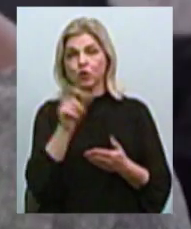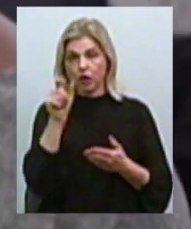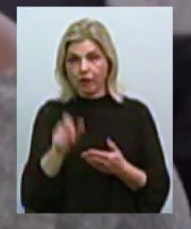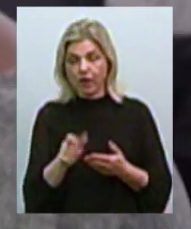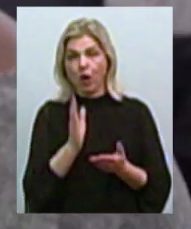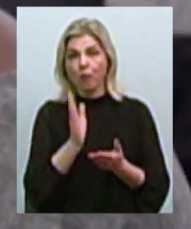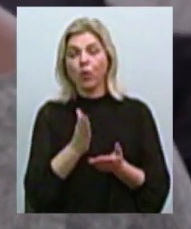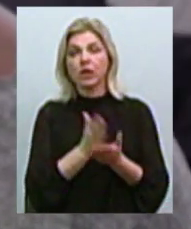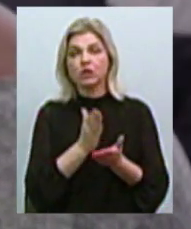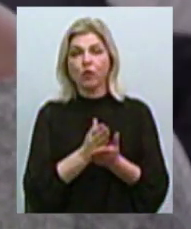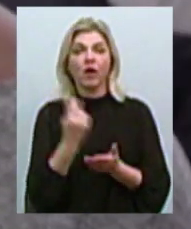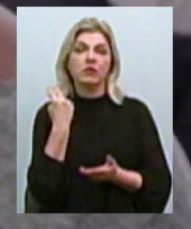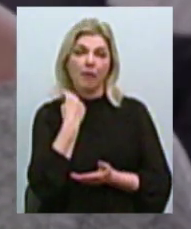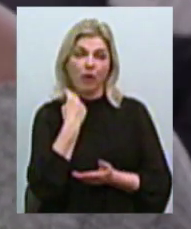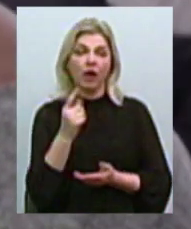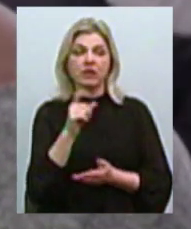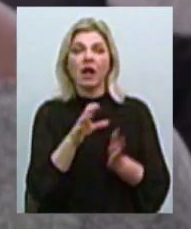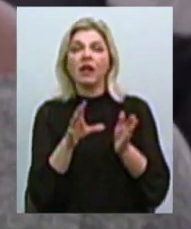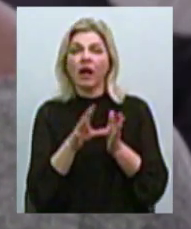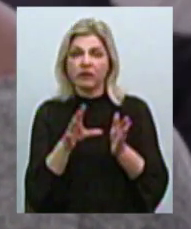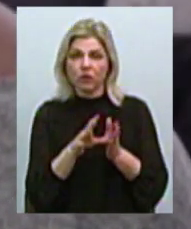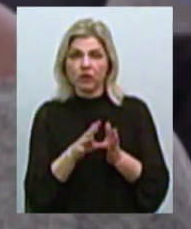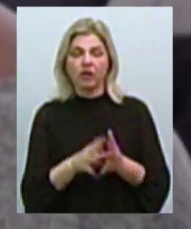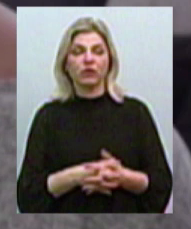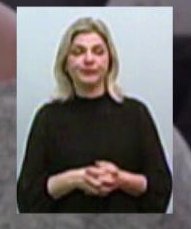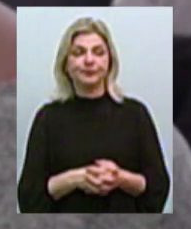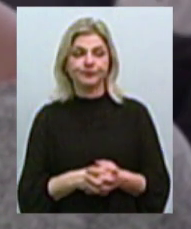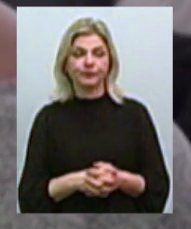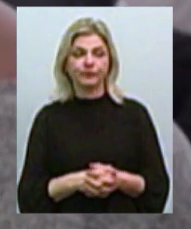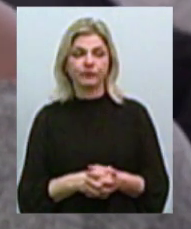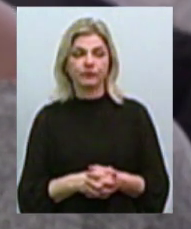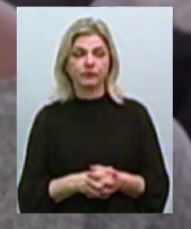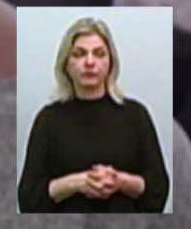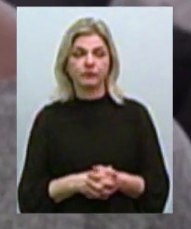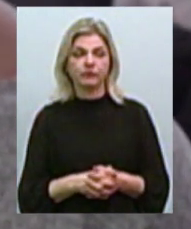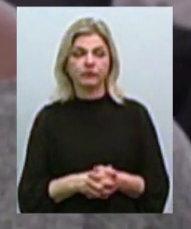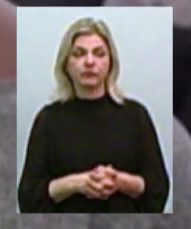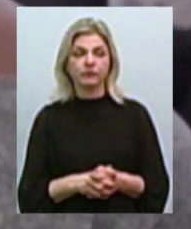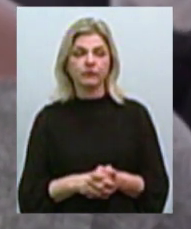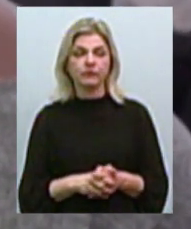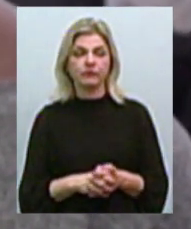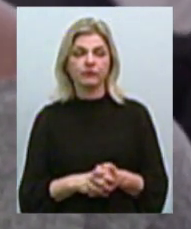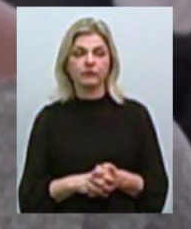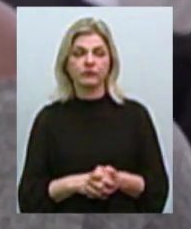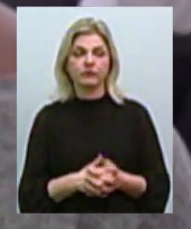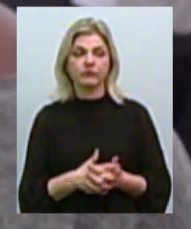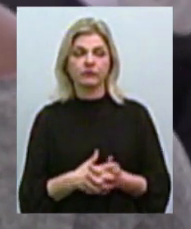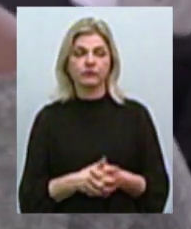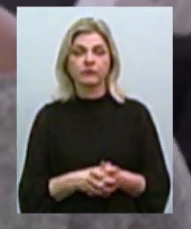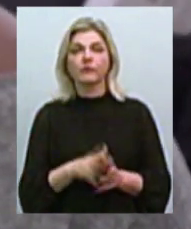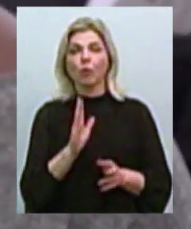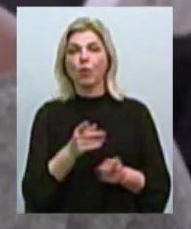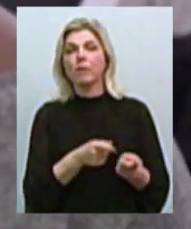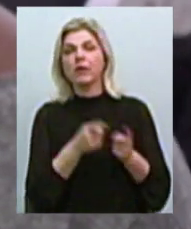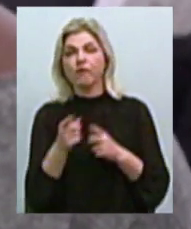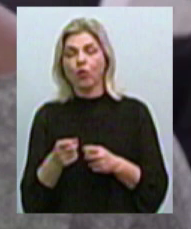існувати заборгованість за електроенергію, то він буде переводитися в безготівкову